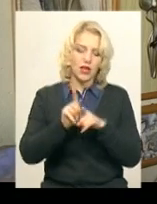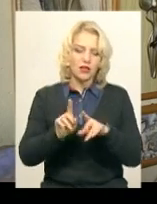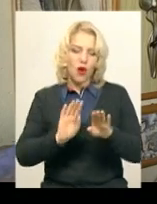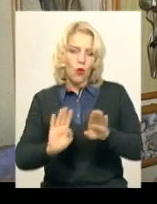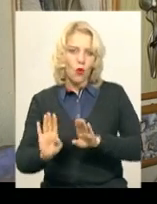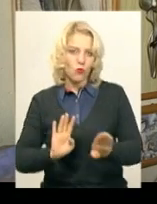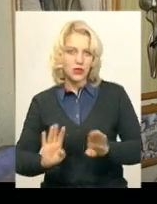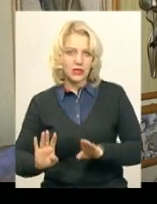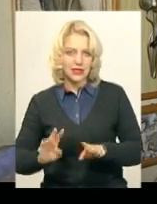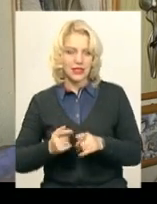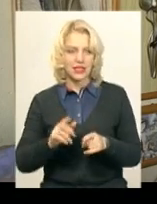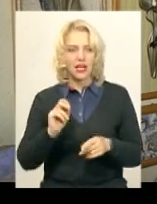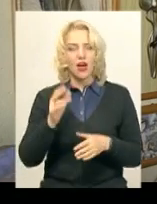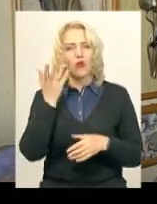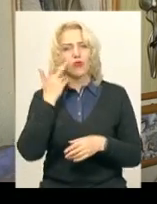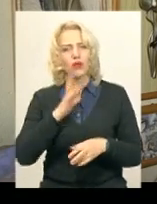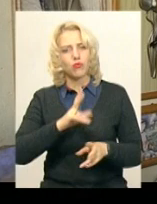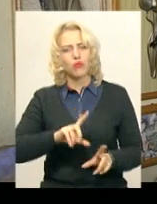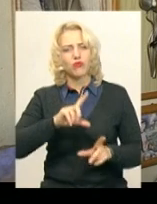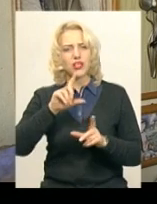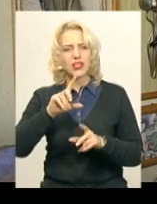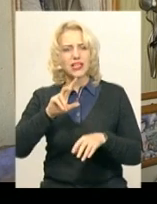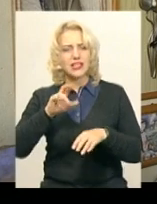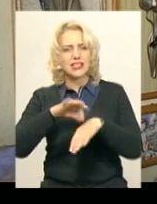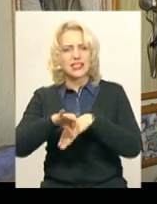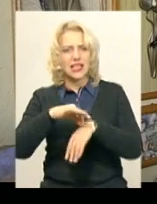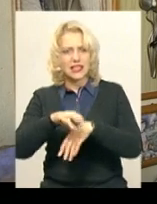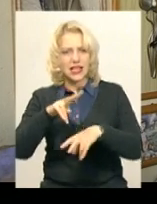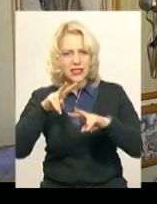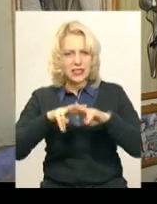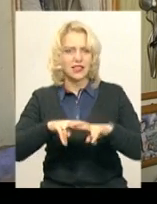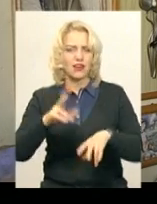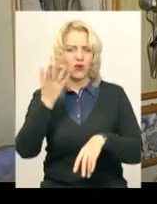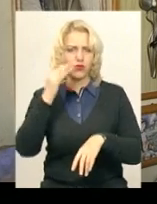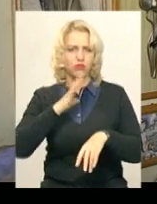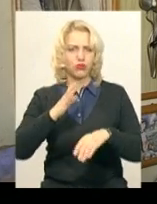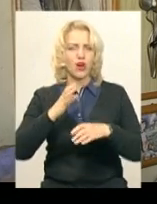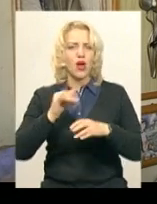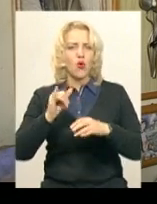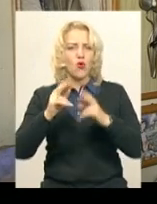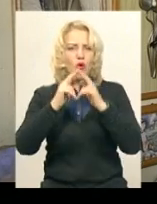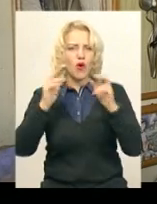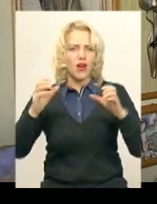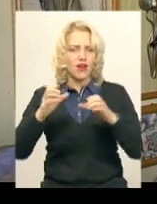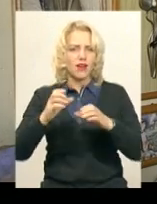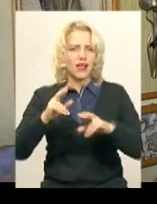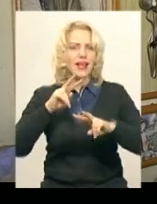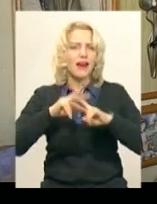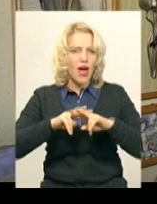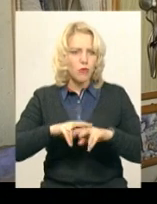коли він був в засланній, тут ті крепості, уявляв як там,